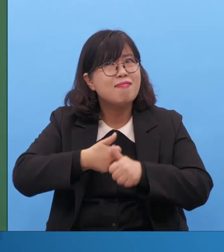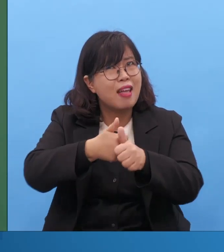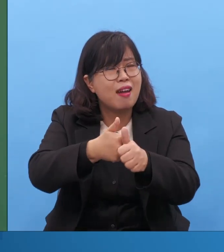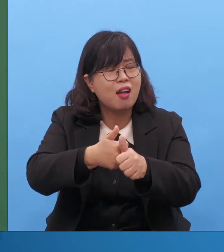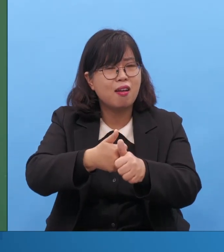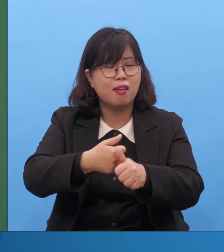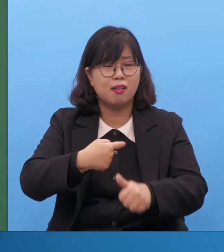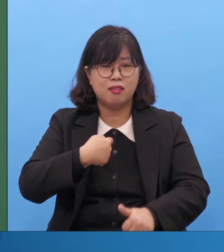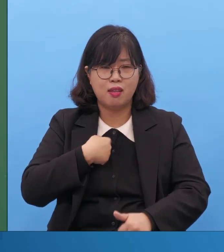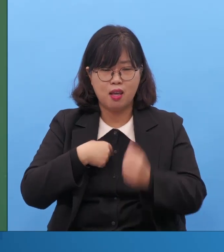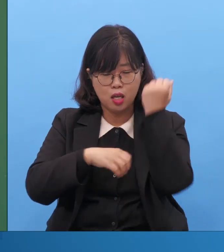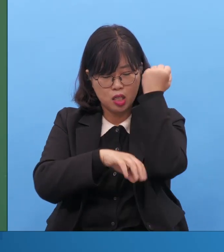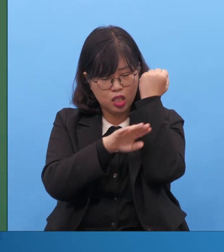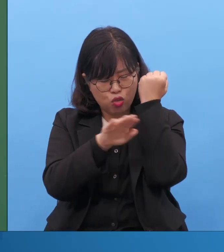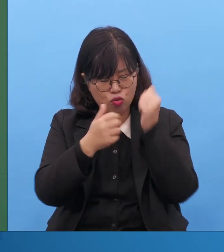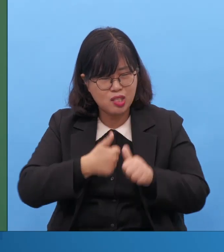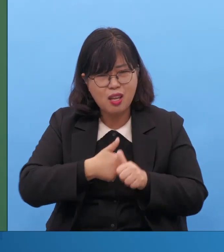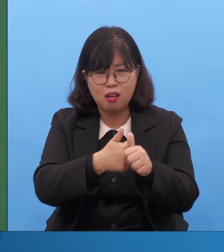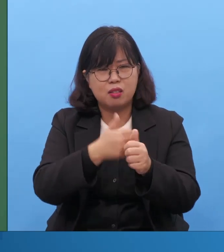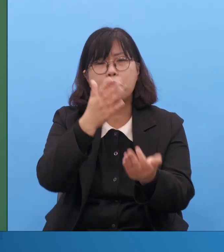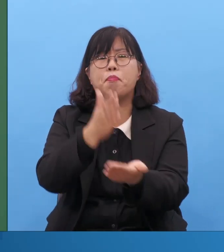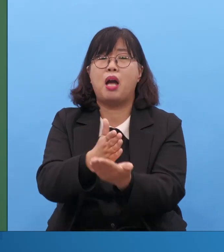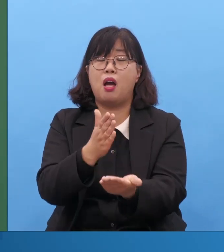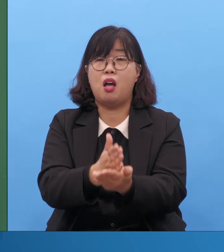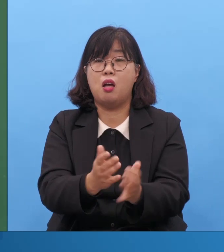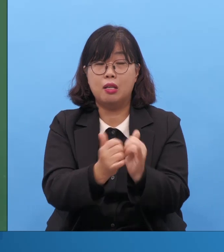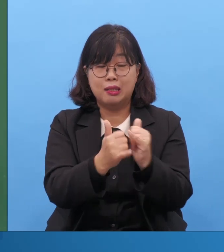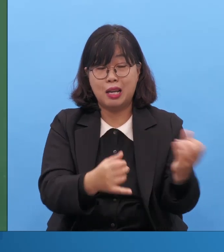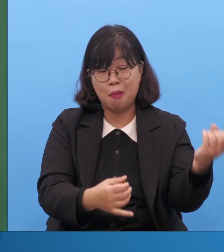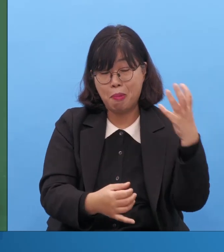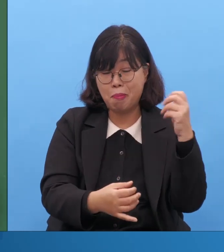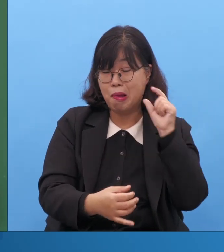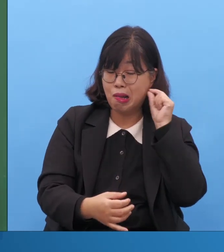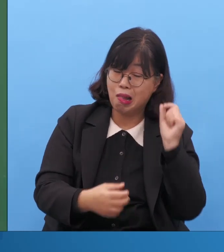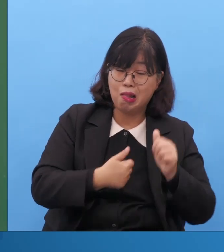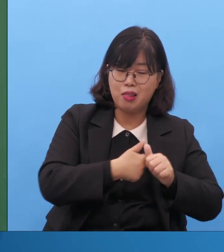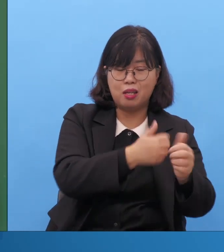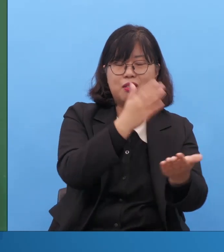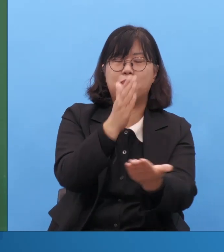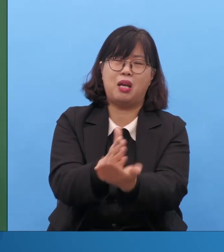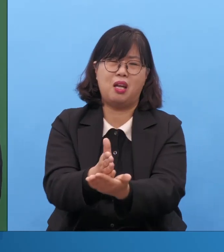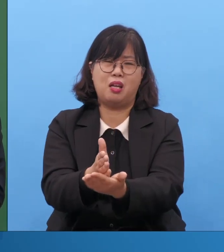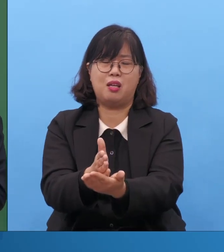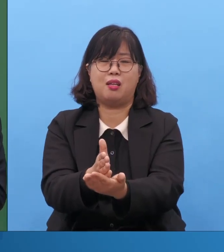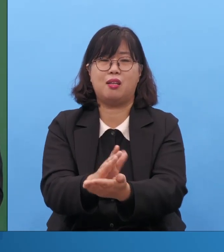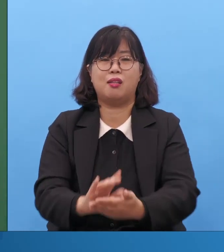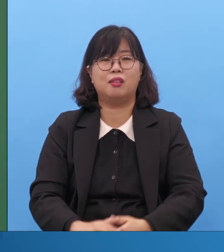필요 없단 말이잖아요 그래서 이 의답이 오게 돼 있습니다